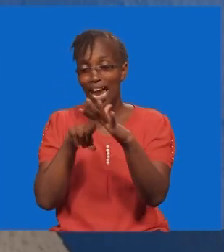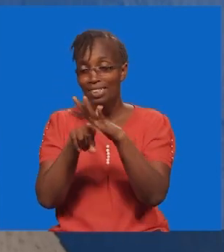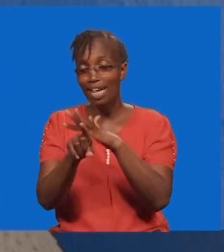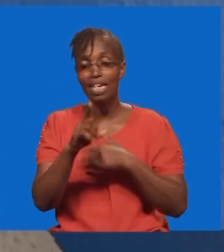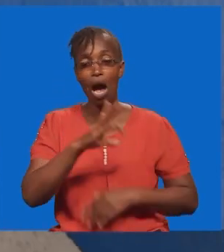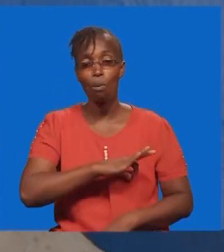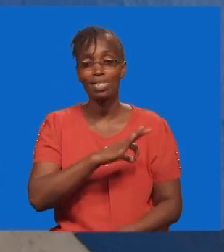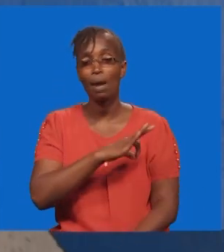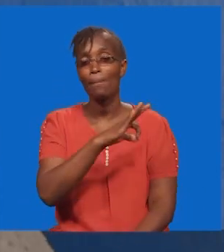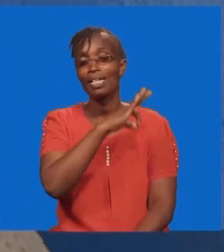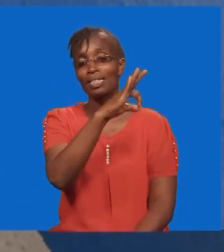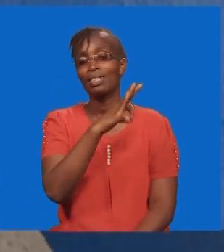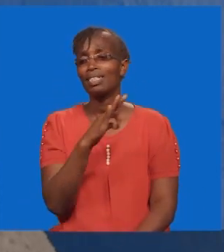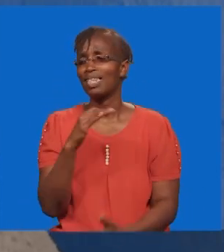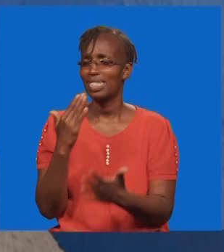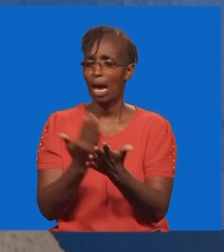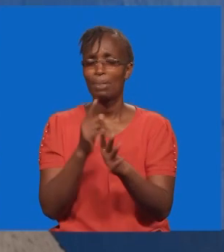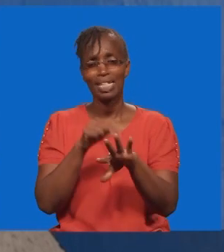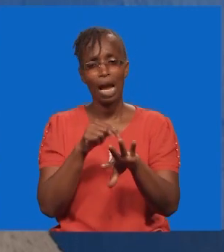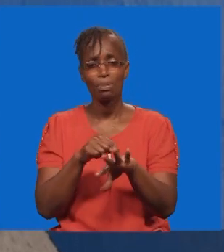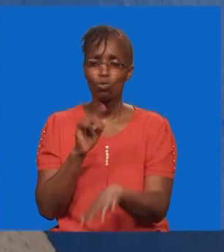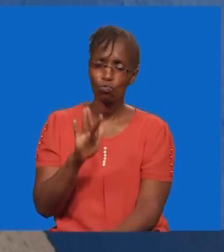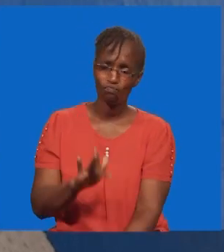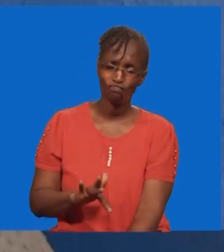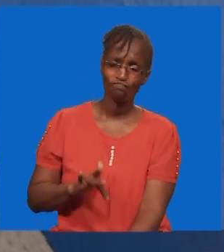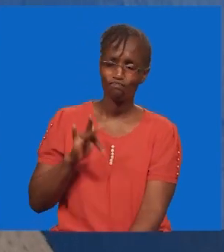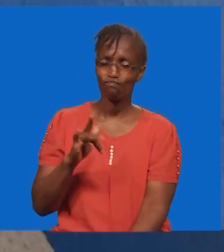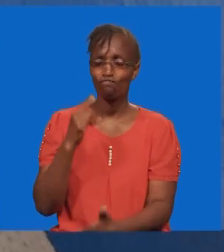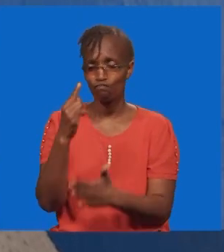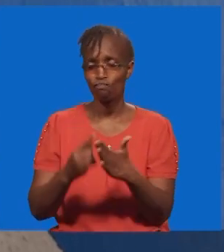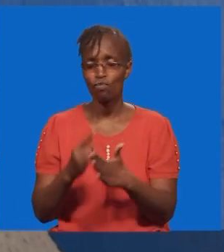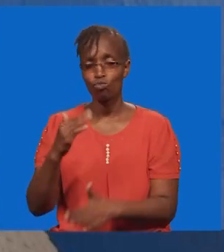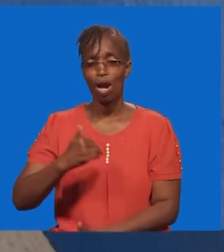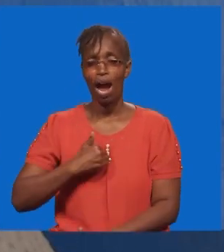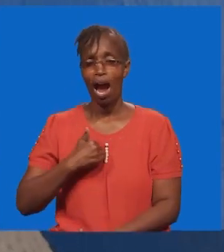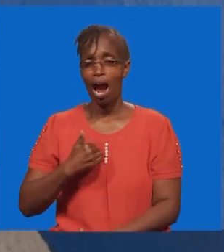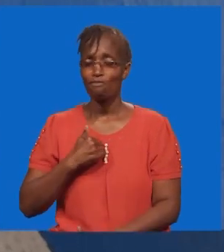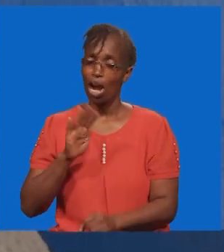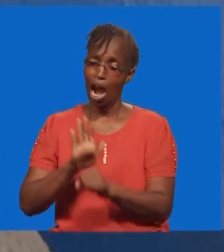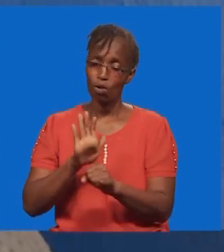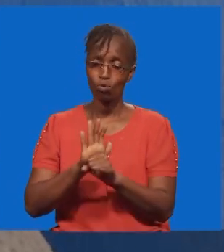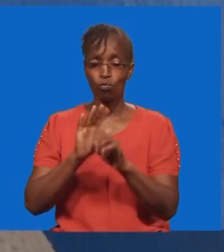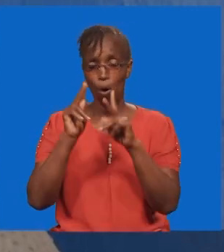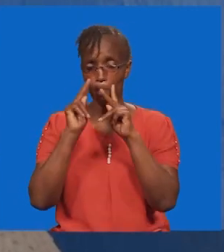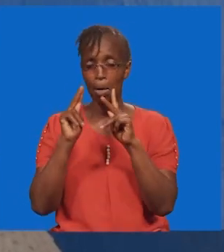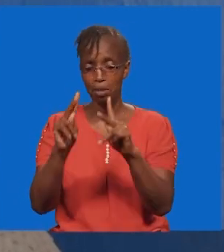ikiingia moyo wako. Unajisikia ya kwamba, ukona utulifu.